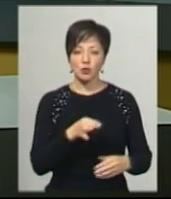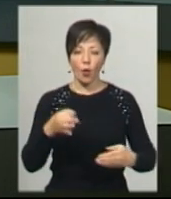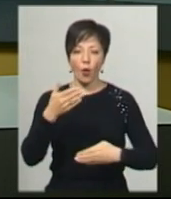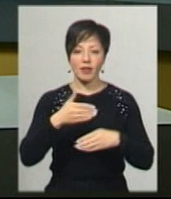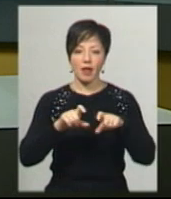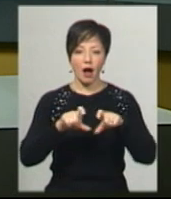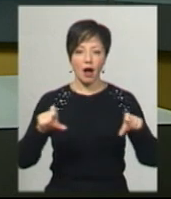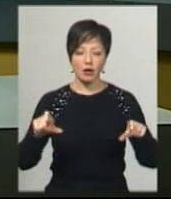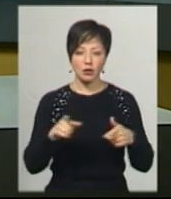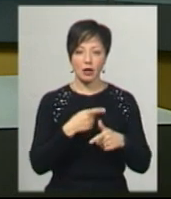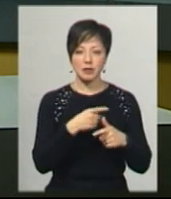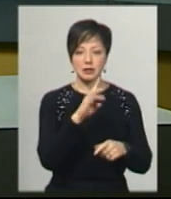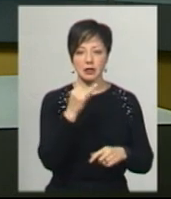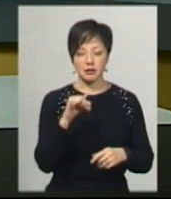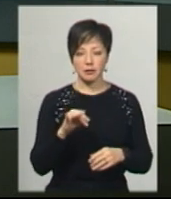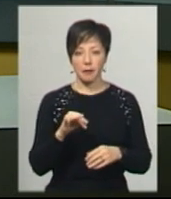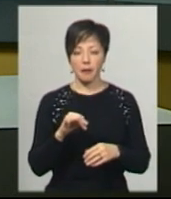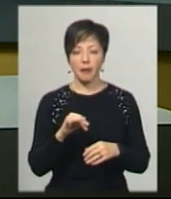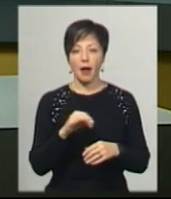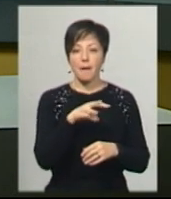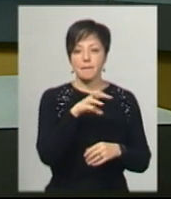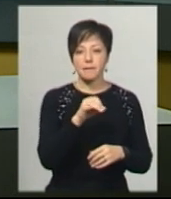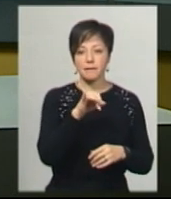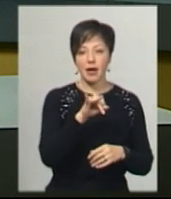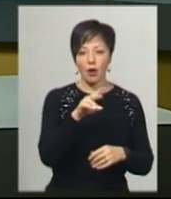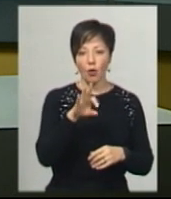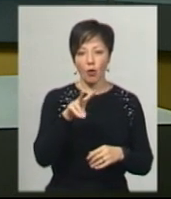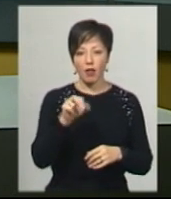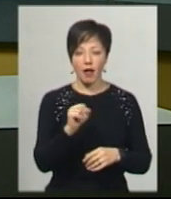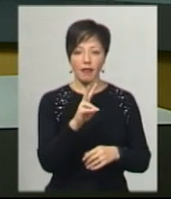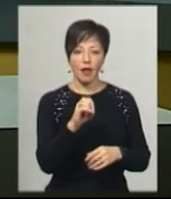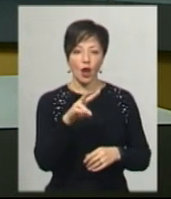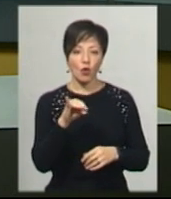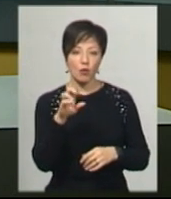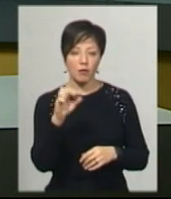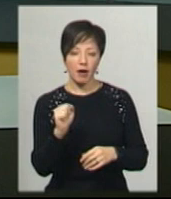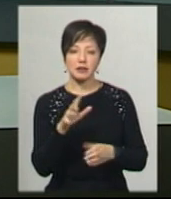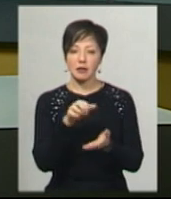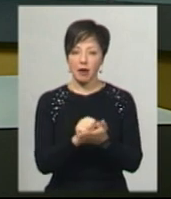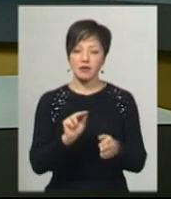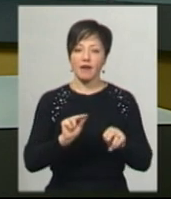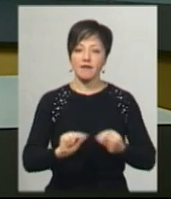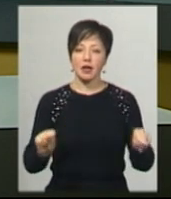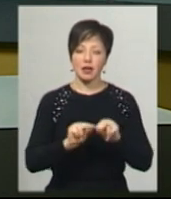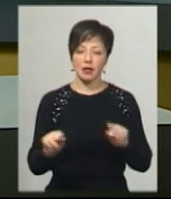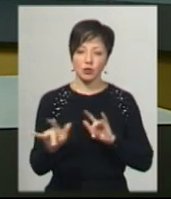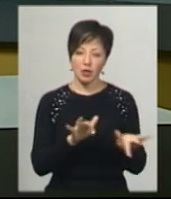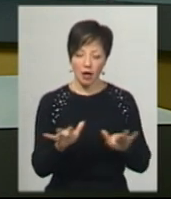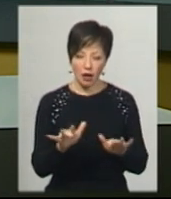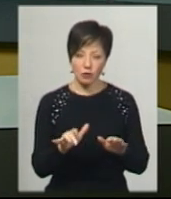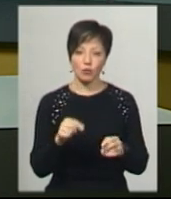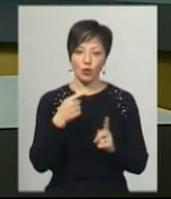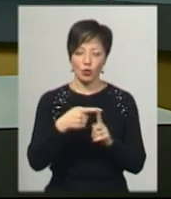театру імені Михайла Старицького Миколу Нелюбу. Окрім акторства, Микола Нелюба займався викладацькою діяльністю в Хмельницькому